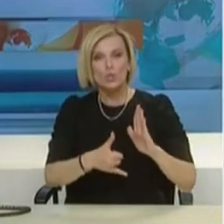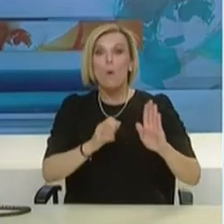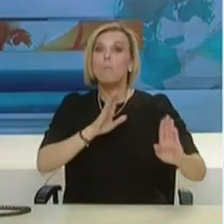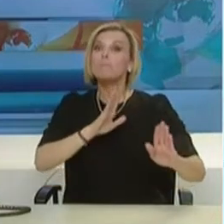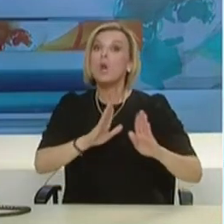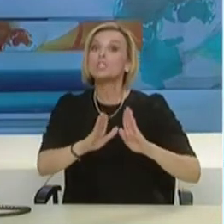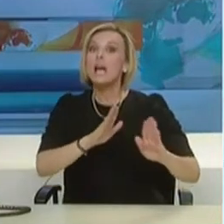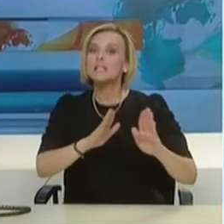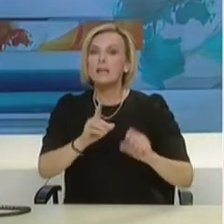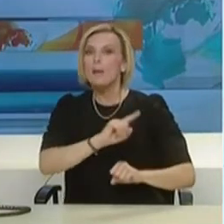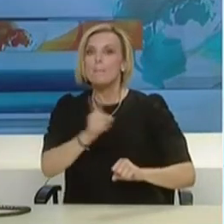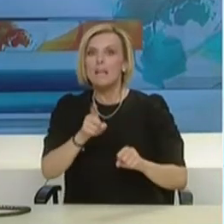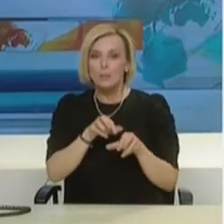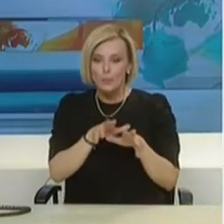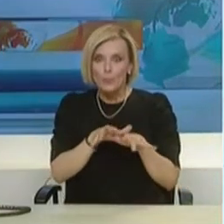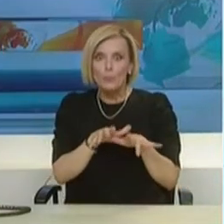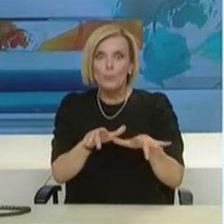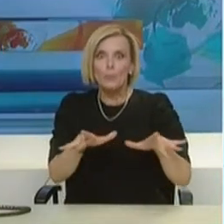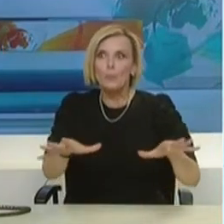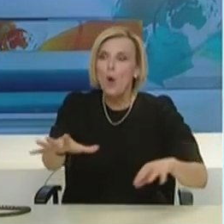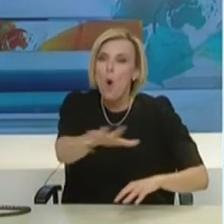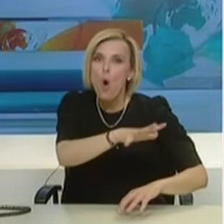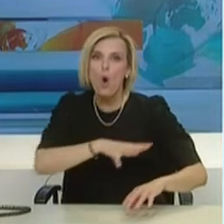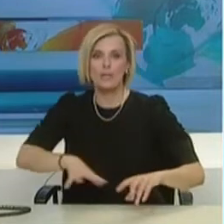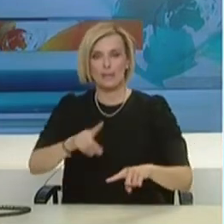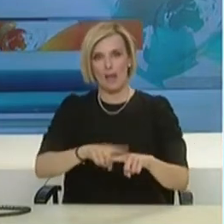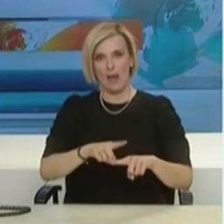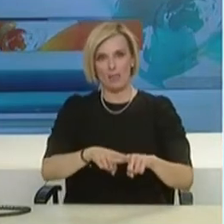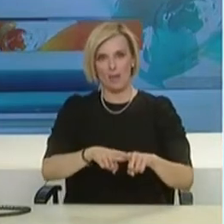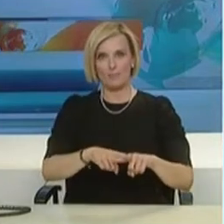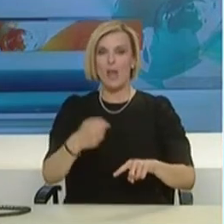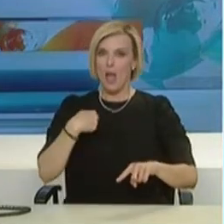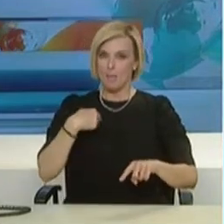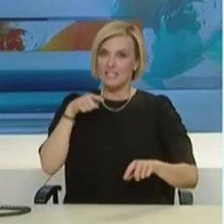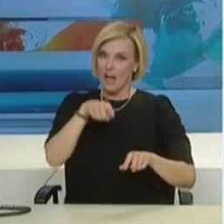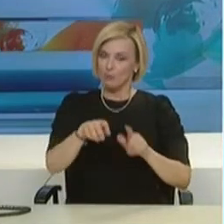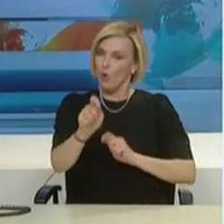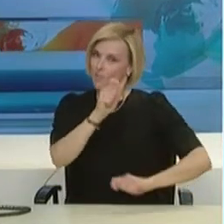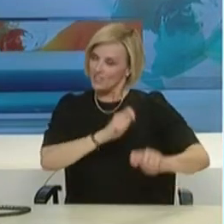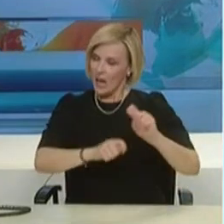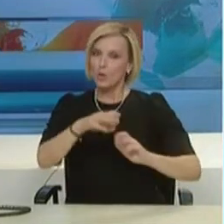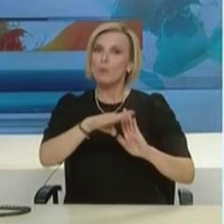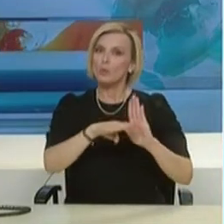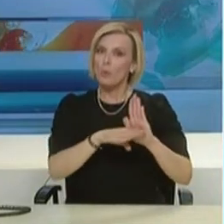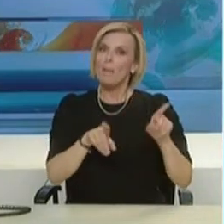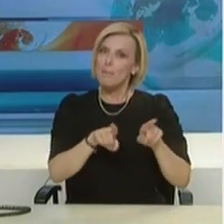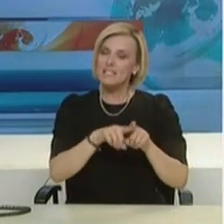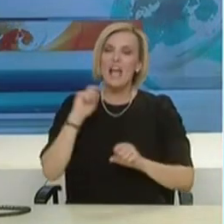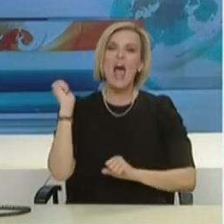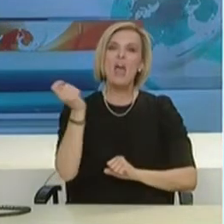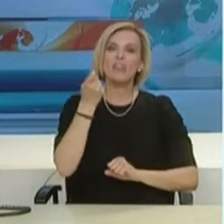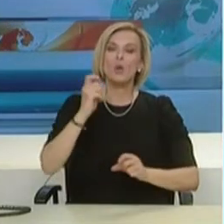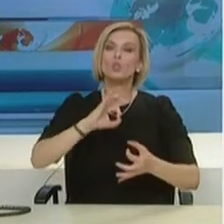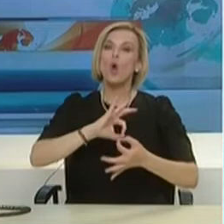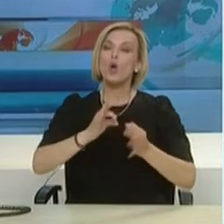ώστε να μην γίνεται διασπορά της νόσης σε όλη την επικράτεια. Το πρόγραμμα αυτό θα υλοποιήσει ο Εθνικός Οργανισμός Δημόσιας Υγείας